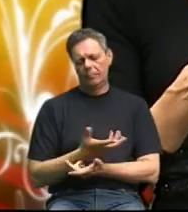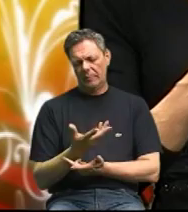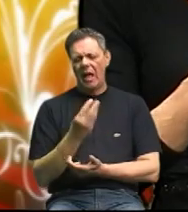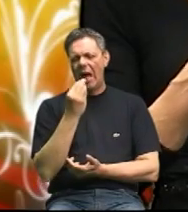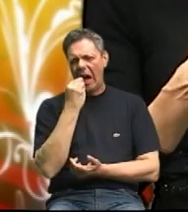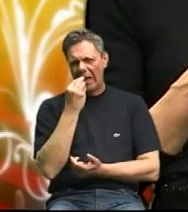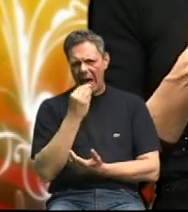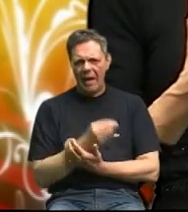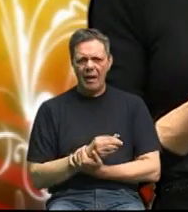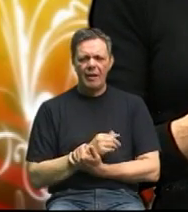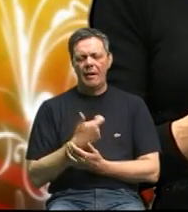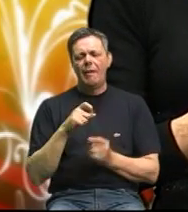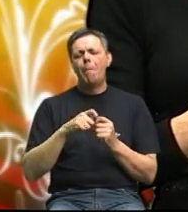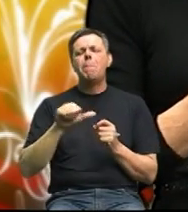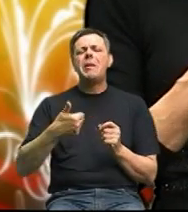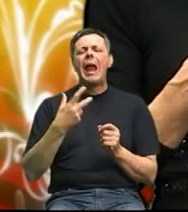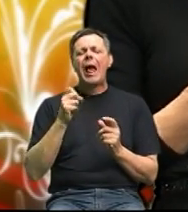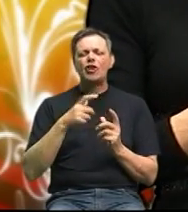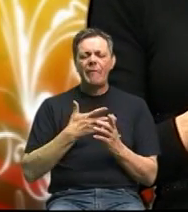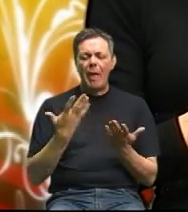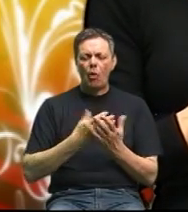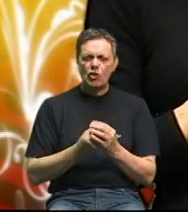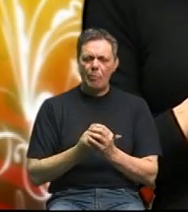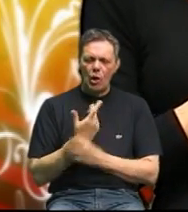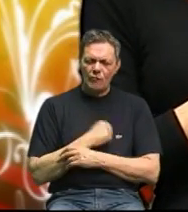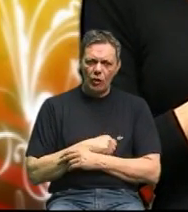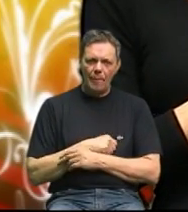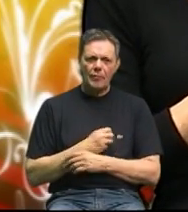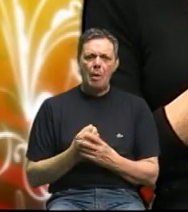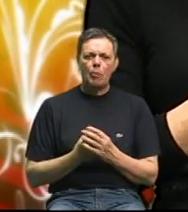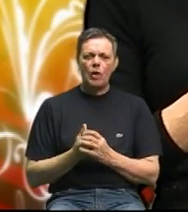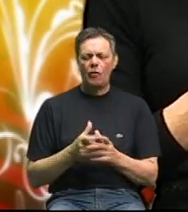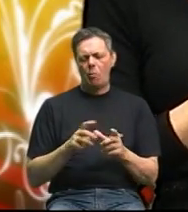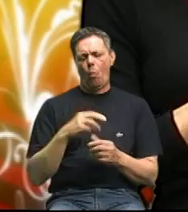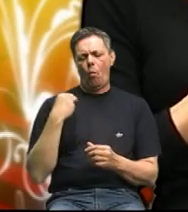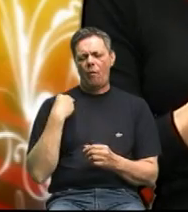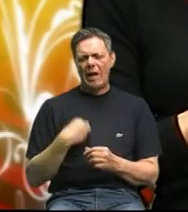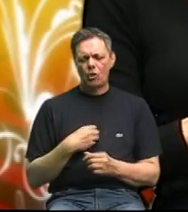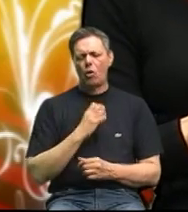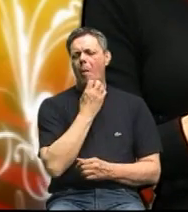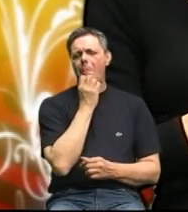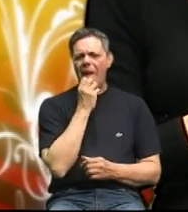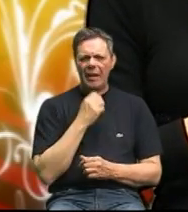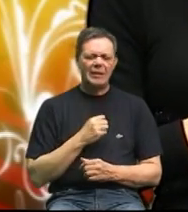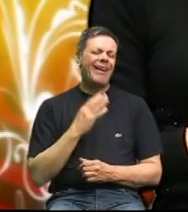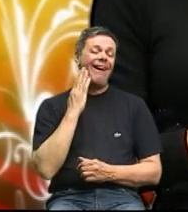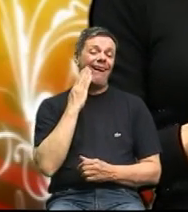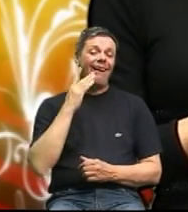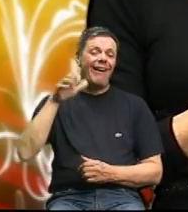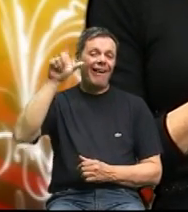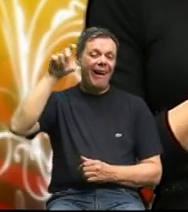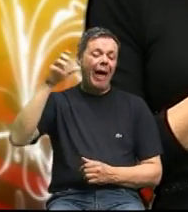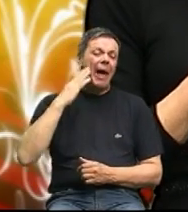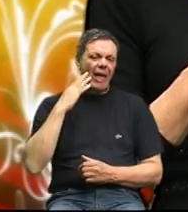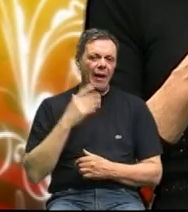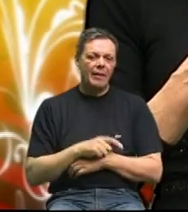rekla bi ove bielančeviny koje se proizvodujeme u francuskoj u belgijskoj u kanadi i ove